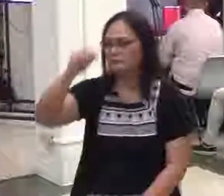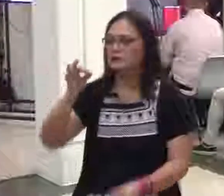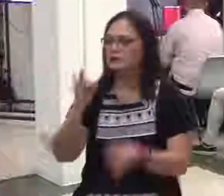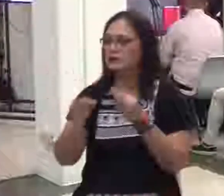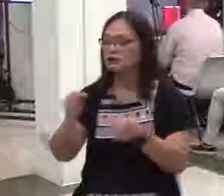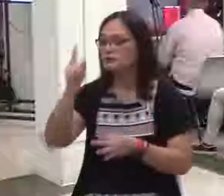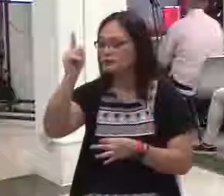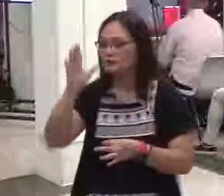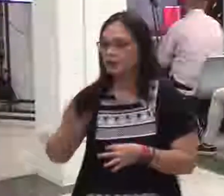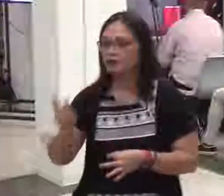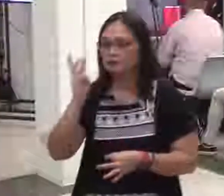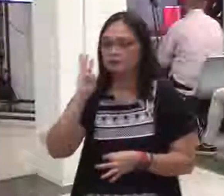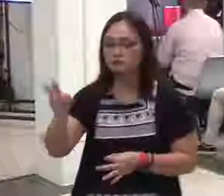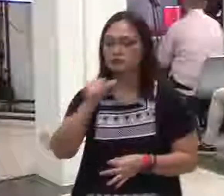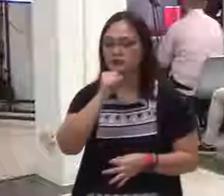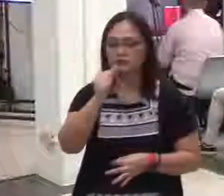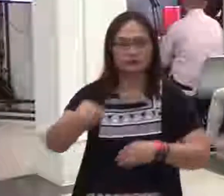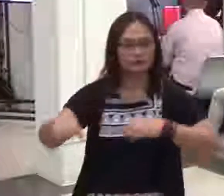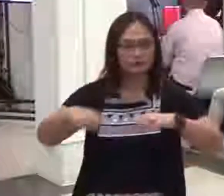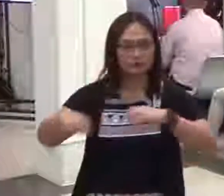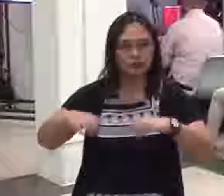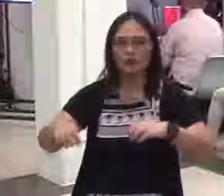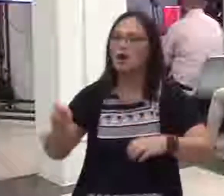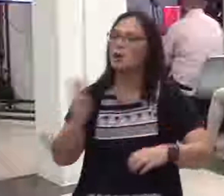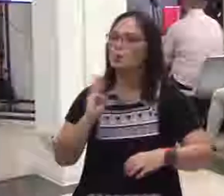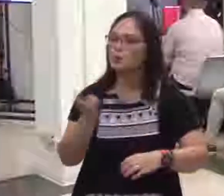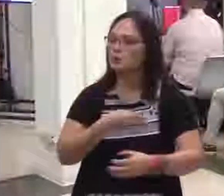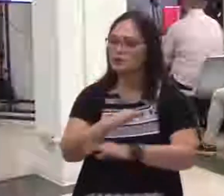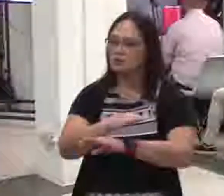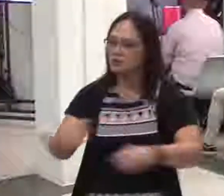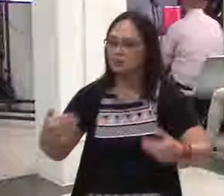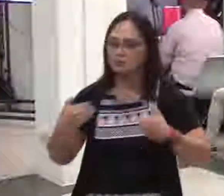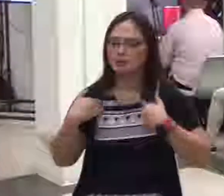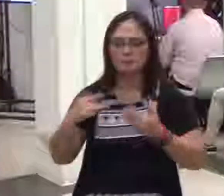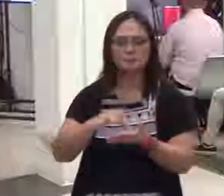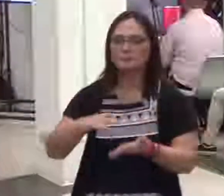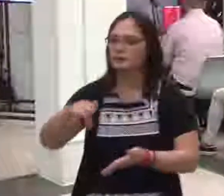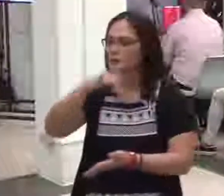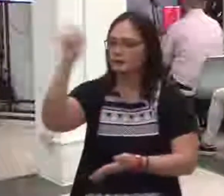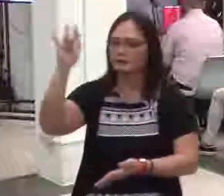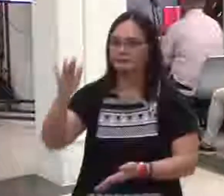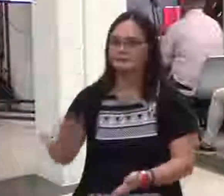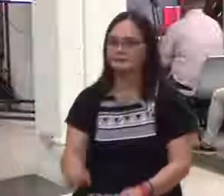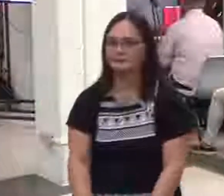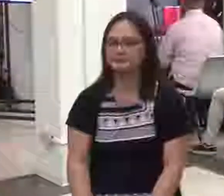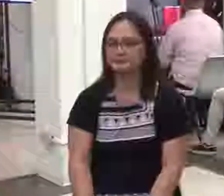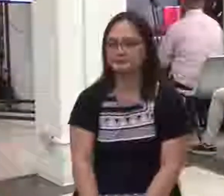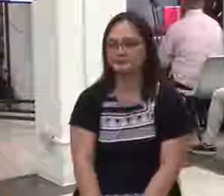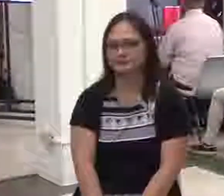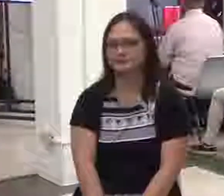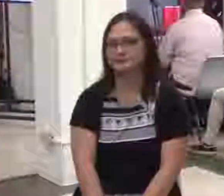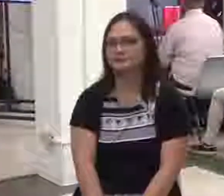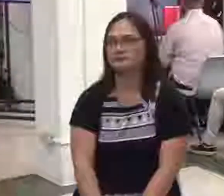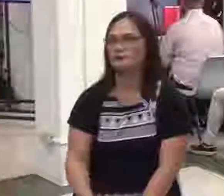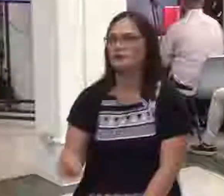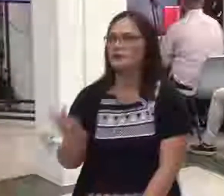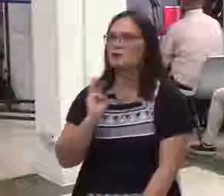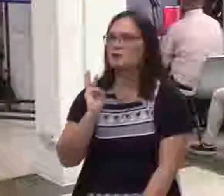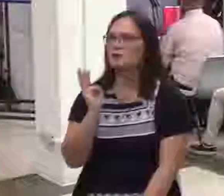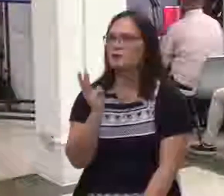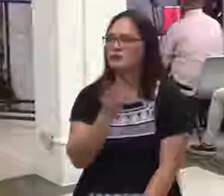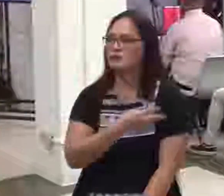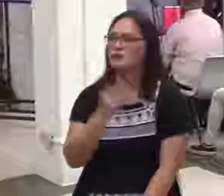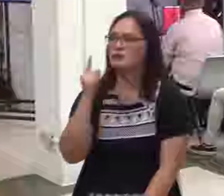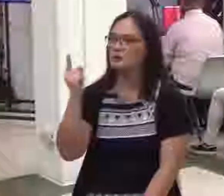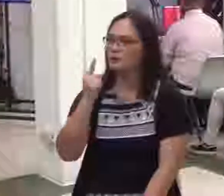Hmm. Totoo yan. We only can be granted. We only can be